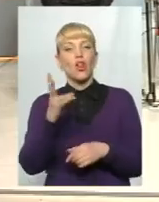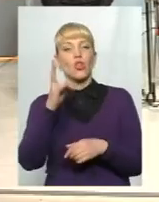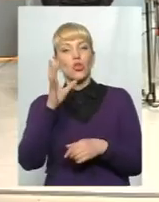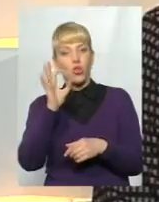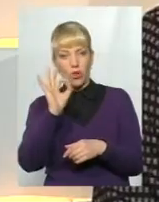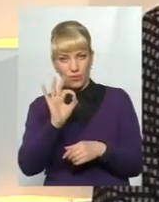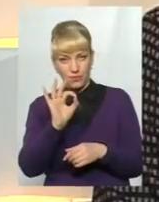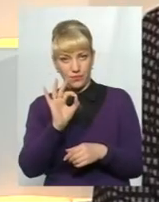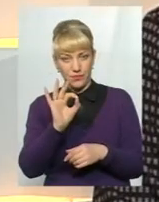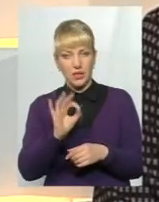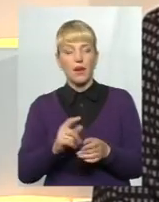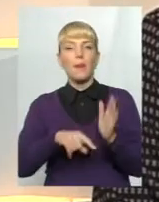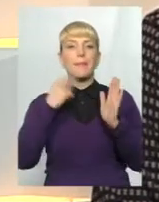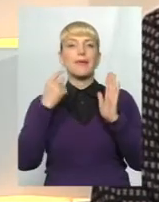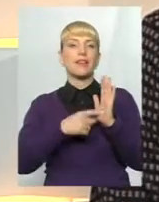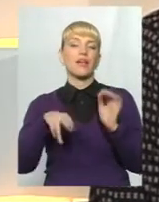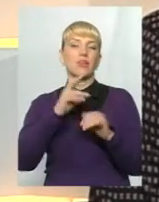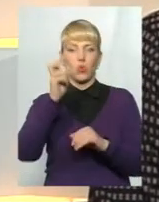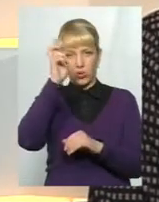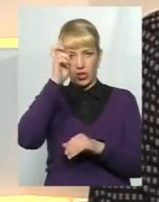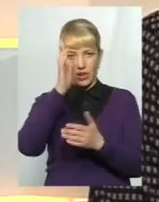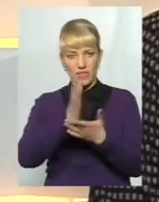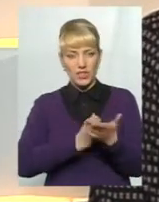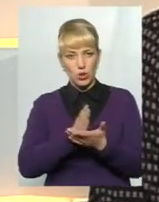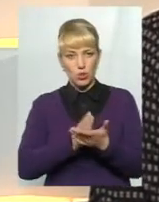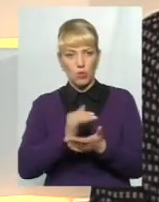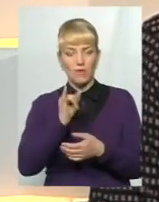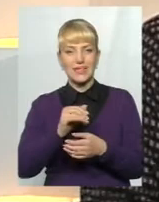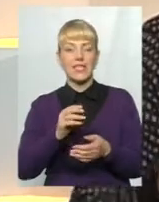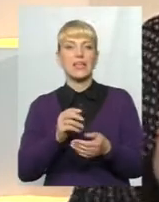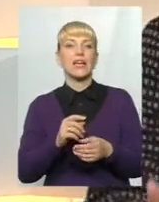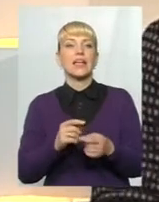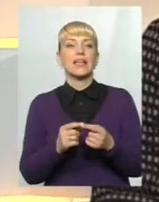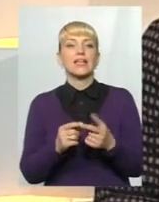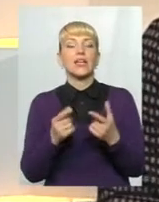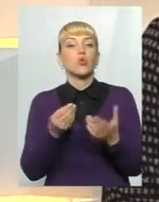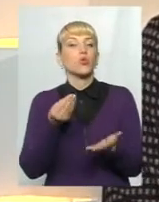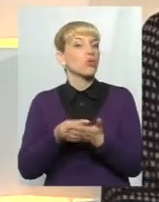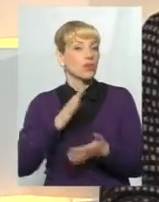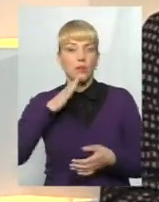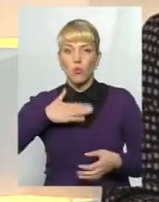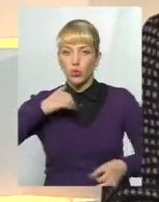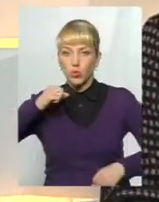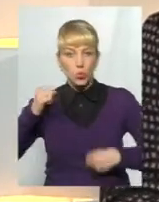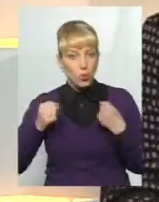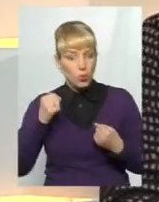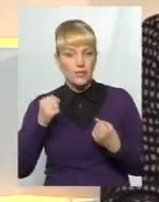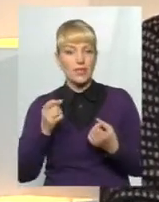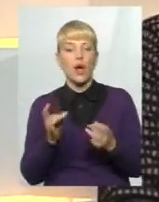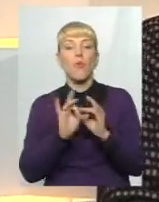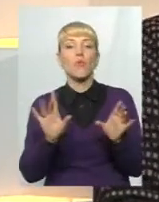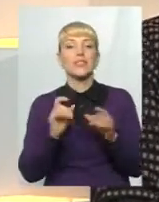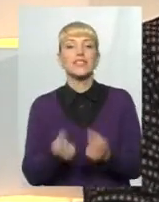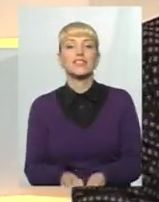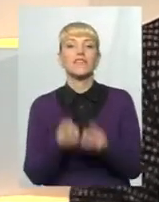Однак, питання до державних службовців та посадовців. Другі мої друзі. А ви поясніть, звідки ви